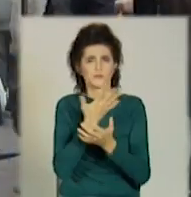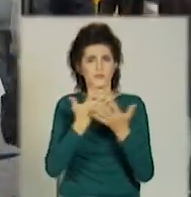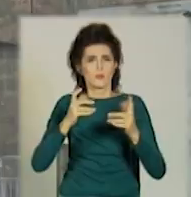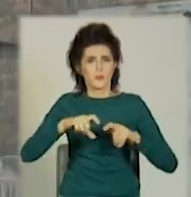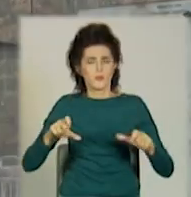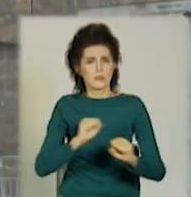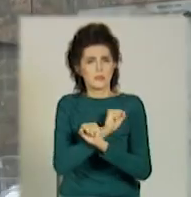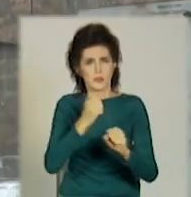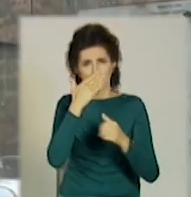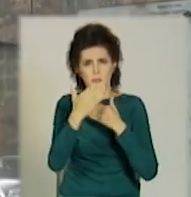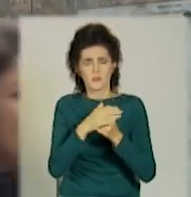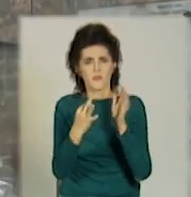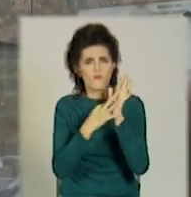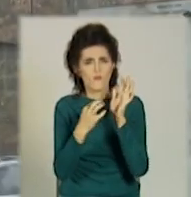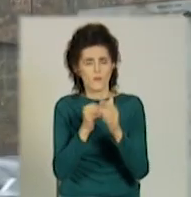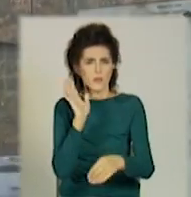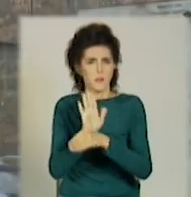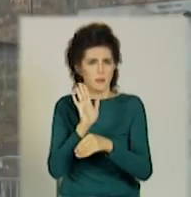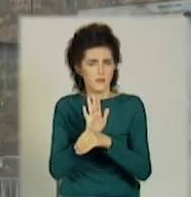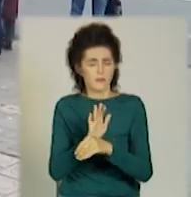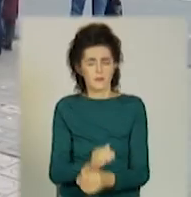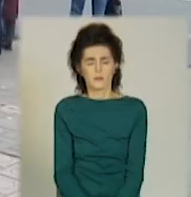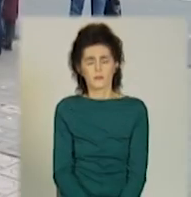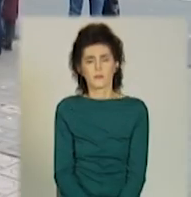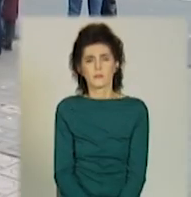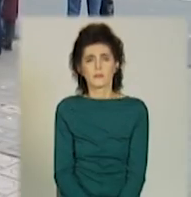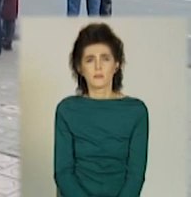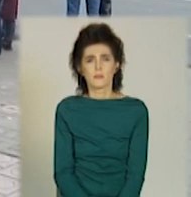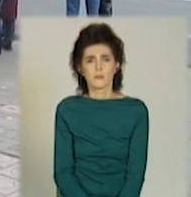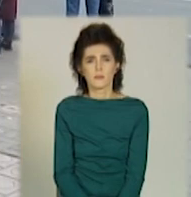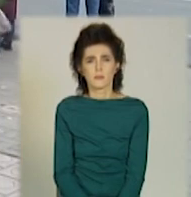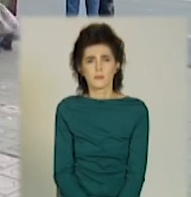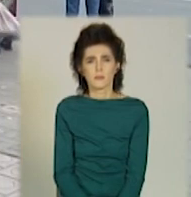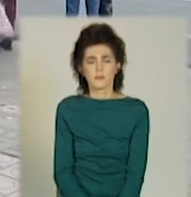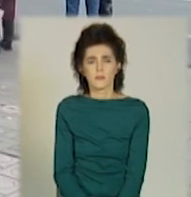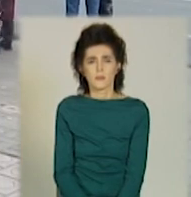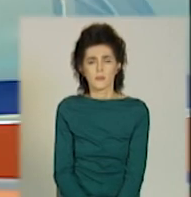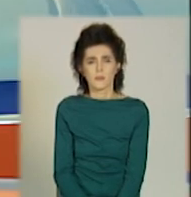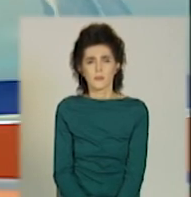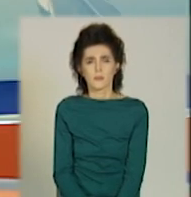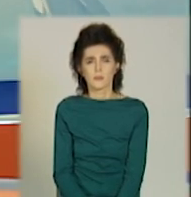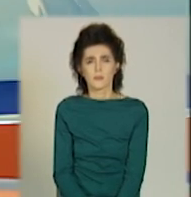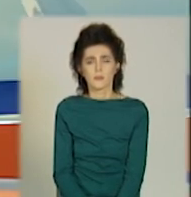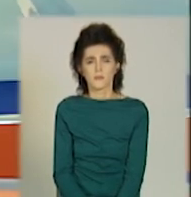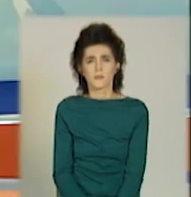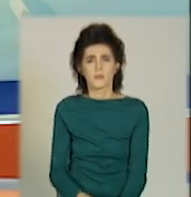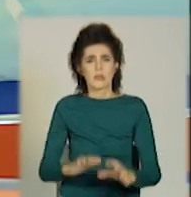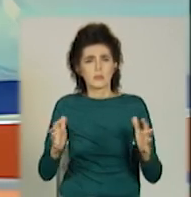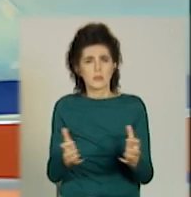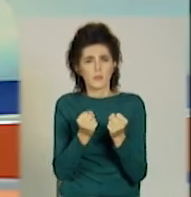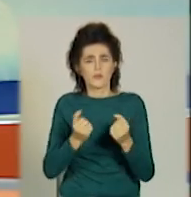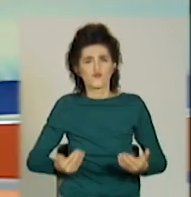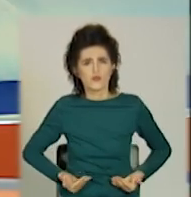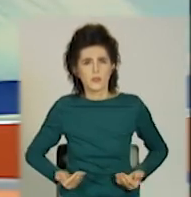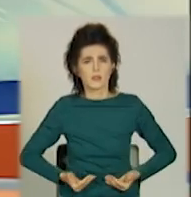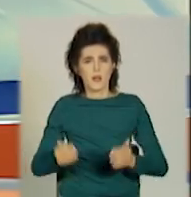понад 800 постанов. Валерія Семічіхіна, Артем Карабецький, телеканал «Донбас». Рятувати життя